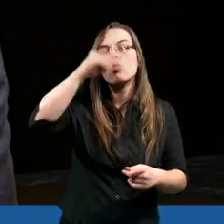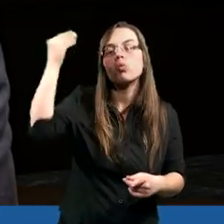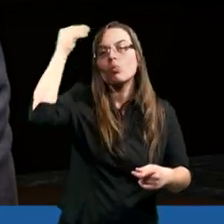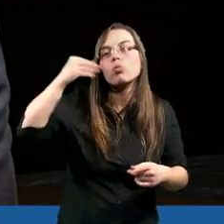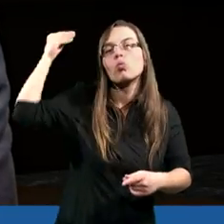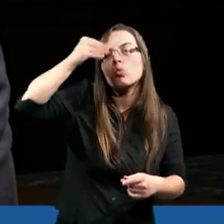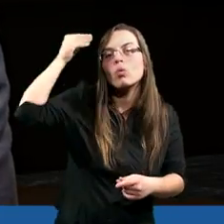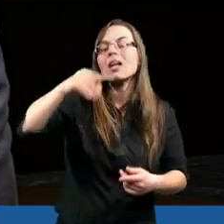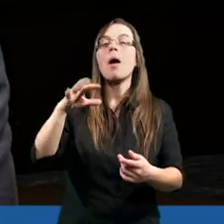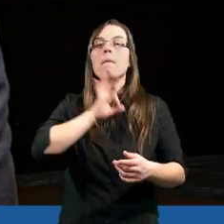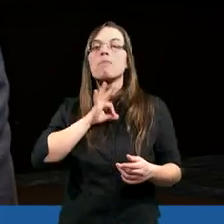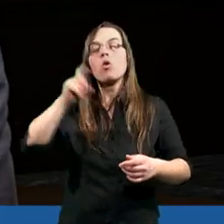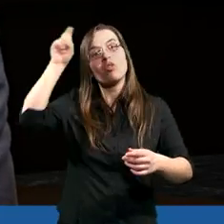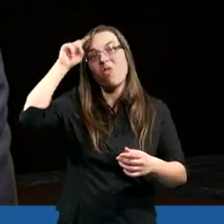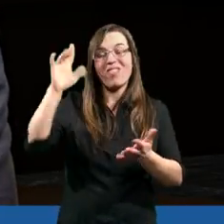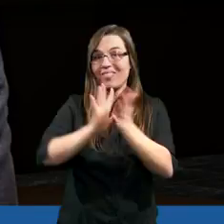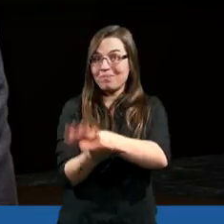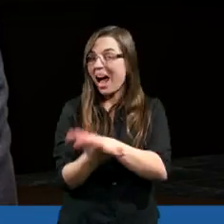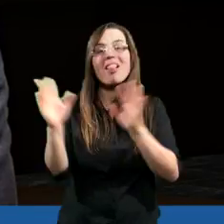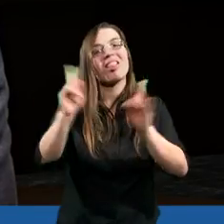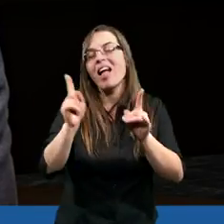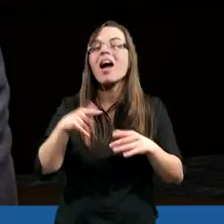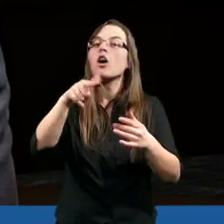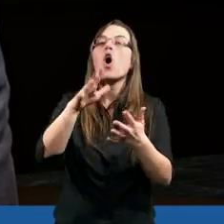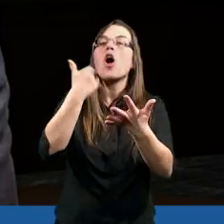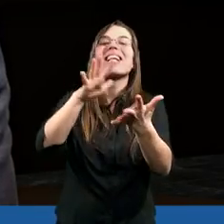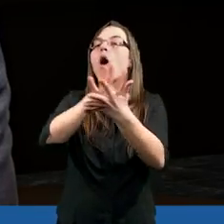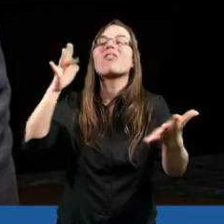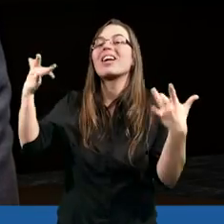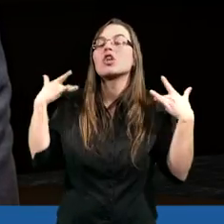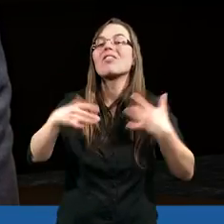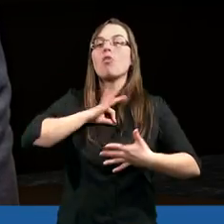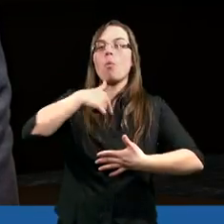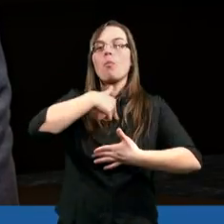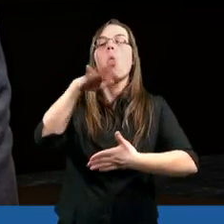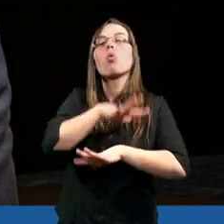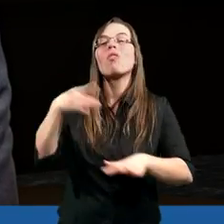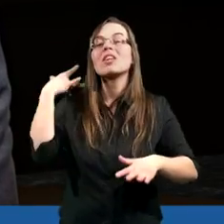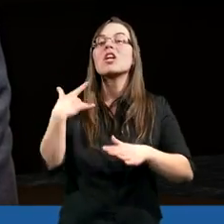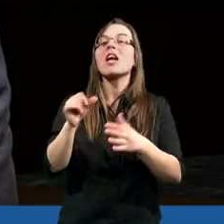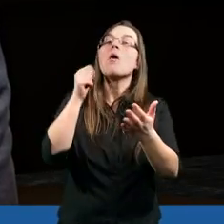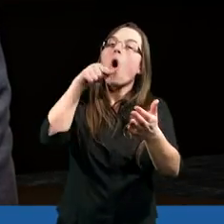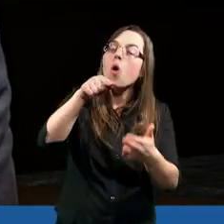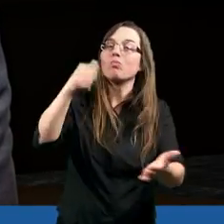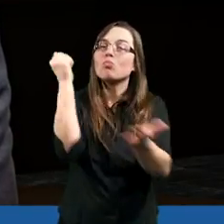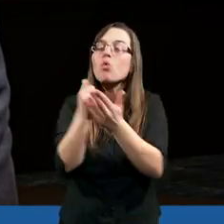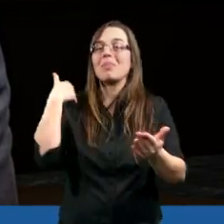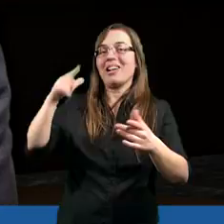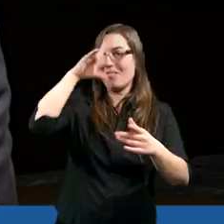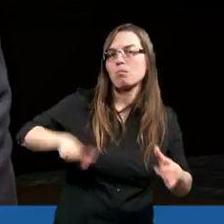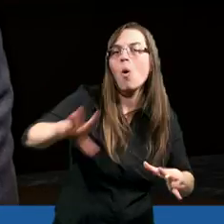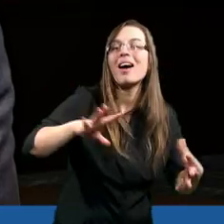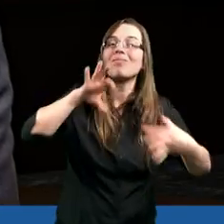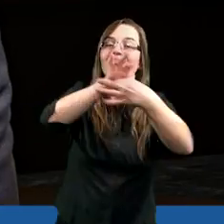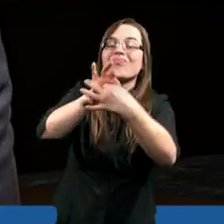powoduje zmiany w człowieku, ono nie odzwierciedla życia duchowego, które powinno być. Ono musi być w